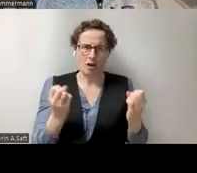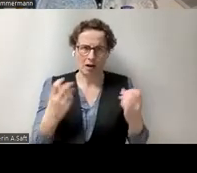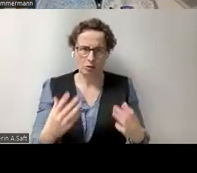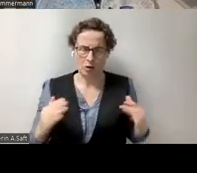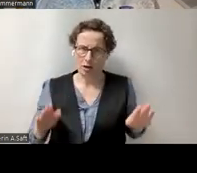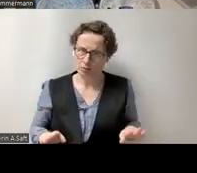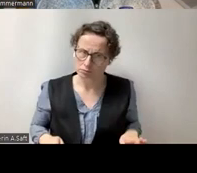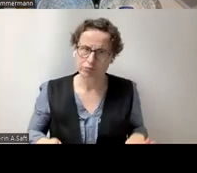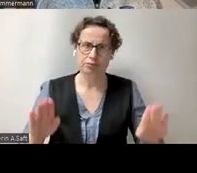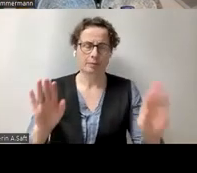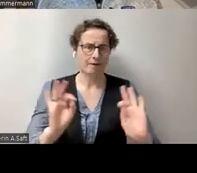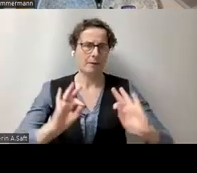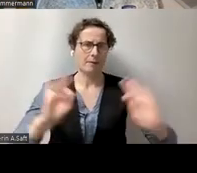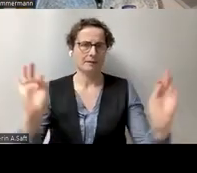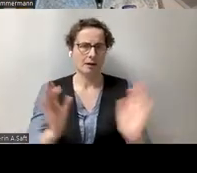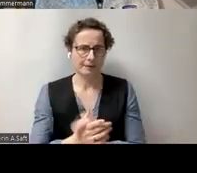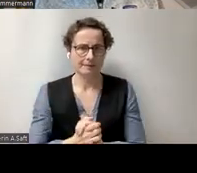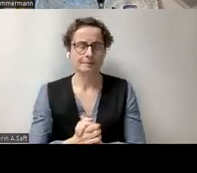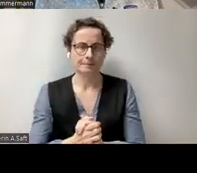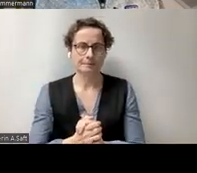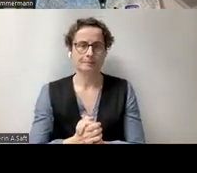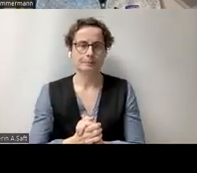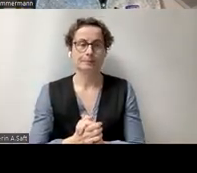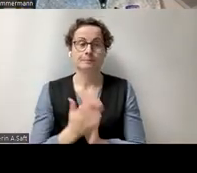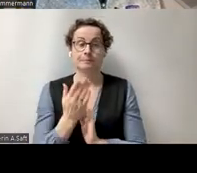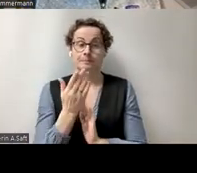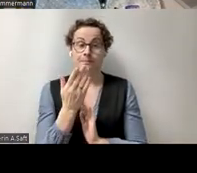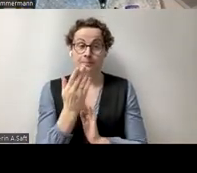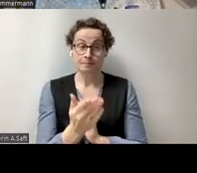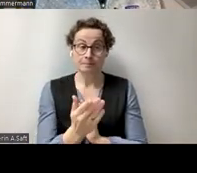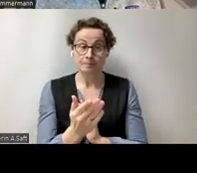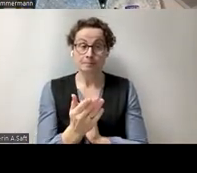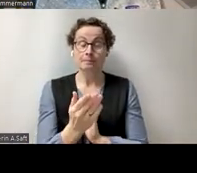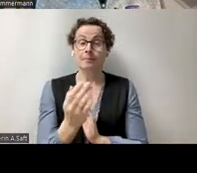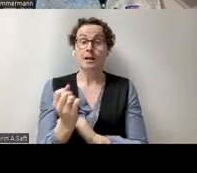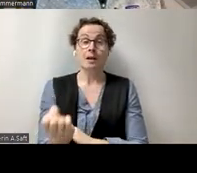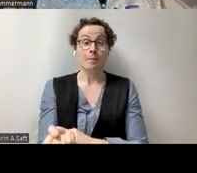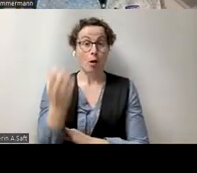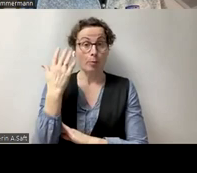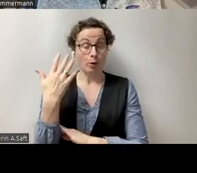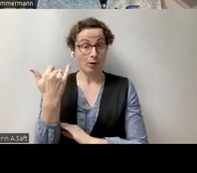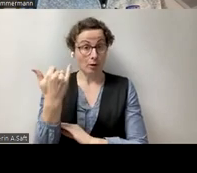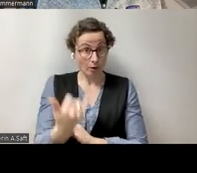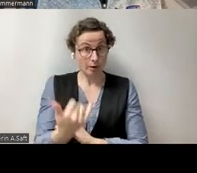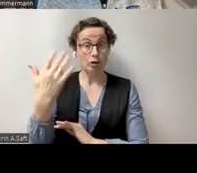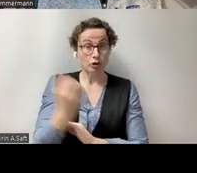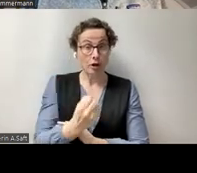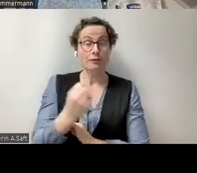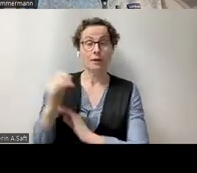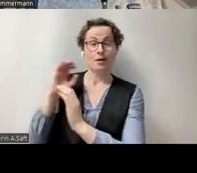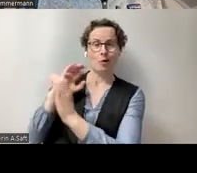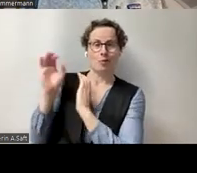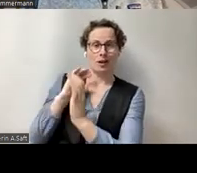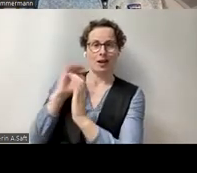also PowerPoint dazu in der Lage, dem Screenreader die Informationen zu geben,